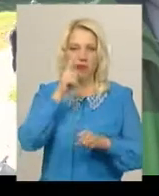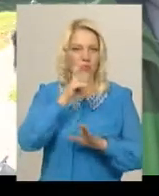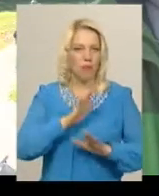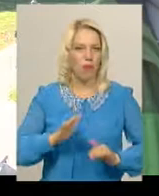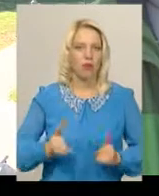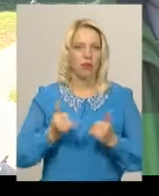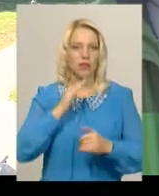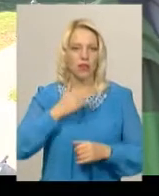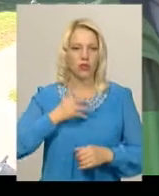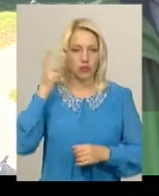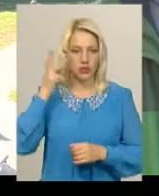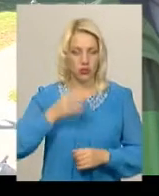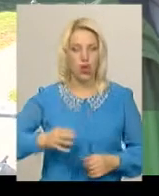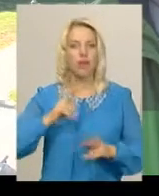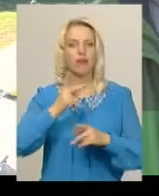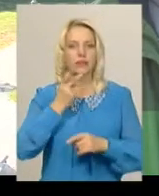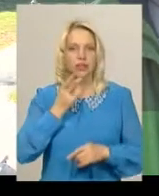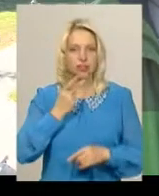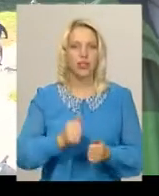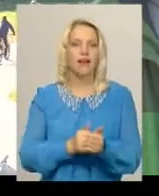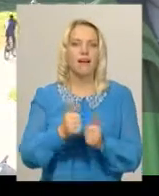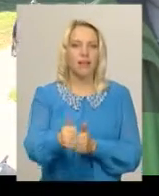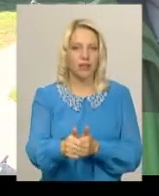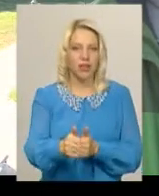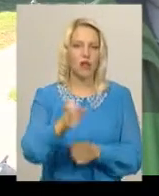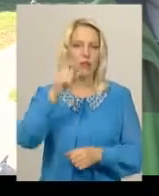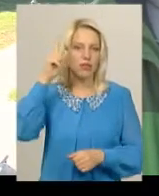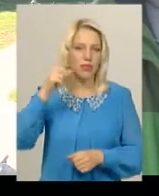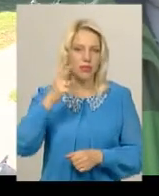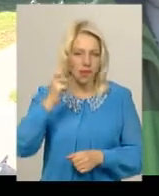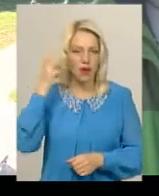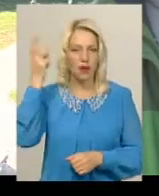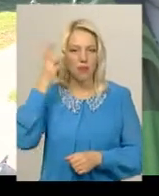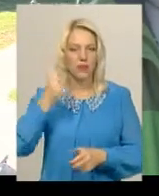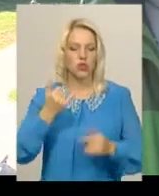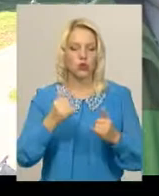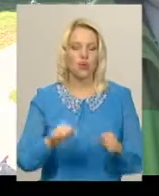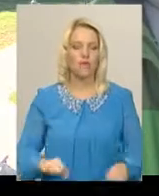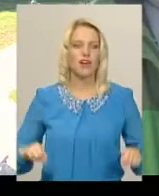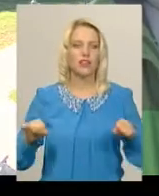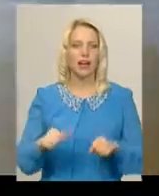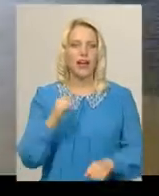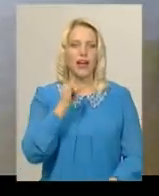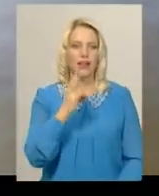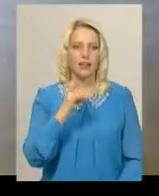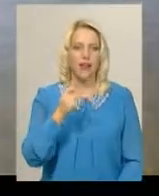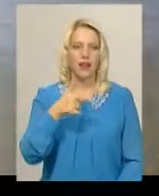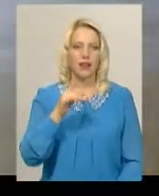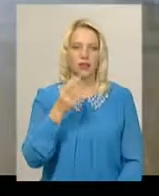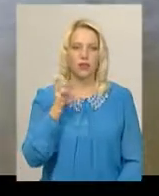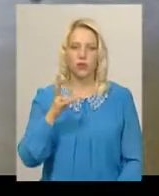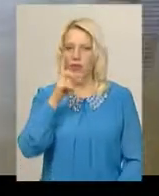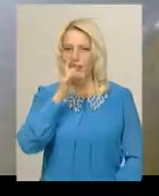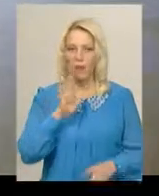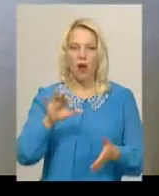Хмельницької області. Як завжди лідером на Хмельниччині на сьогодні звисловання це є Інна Грищун. Непогано також